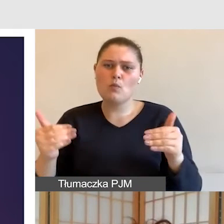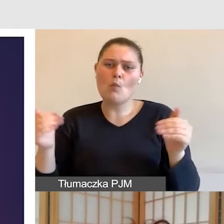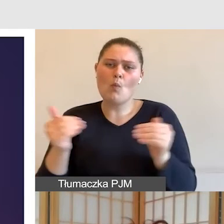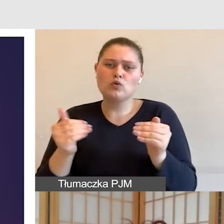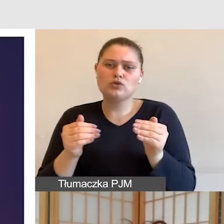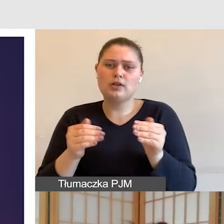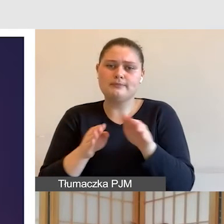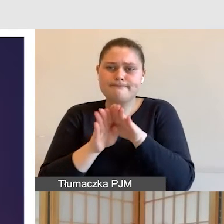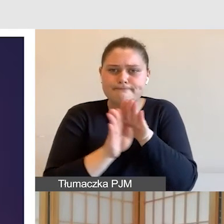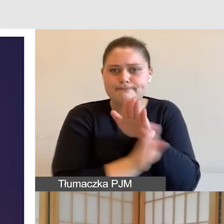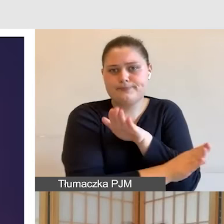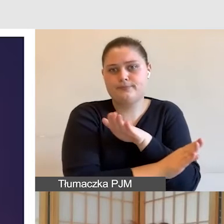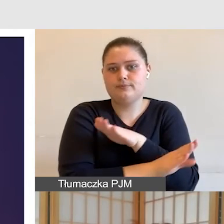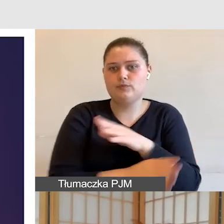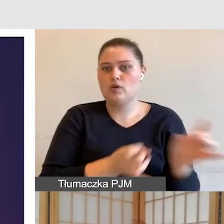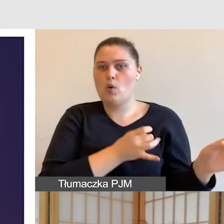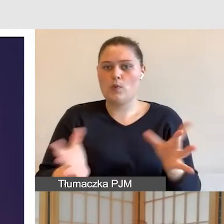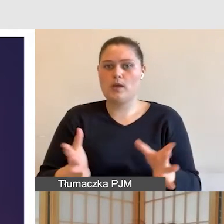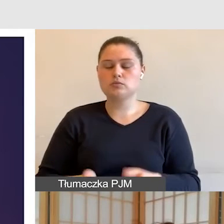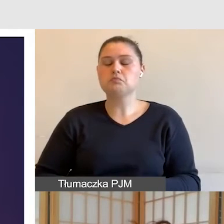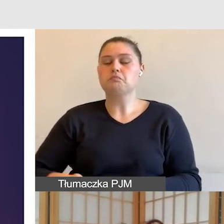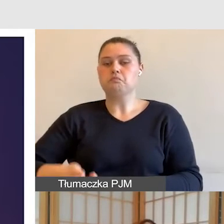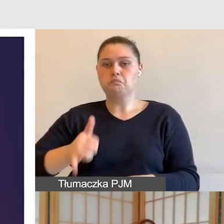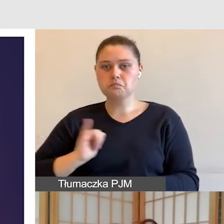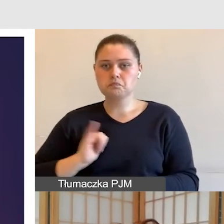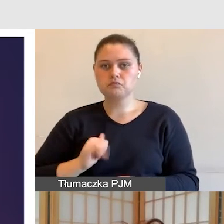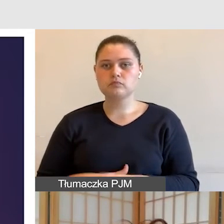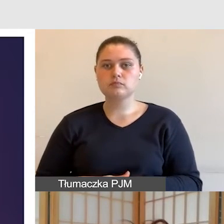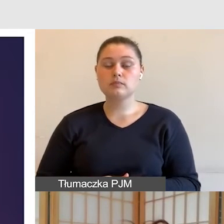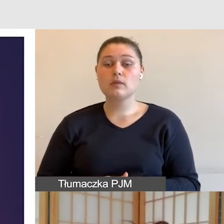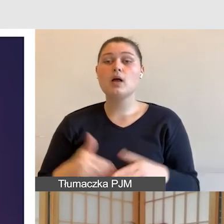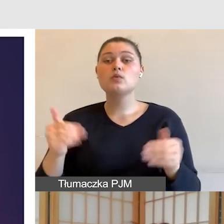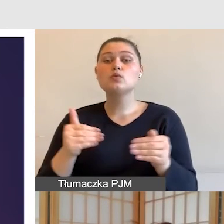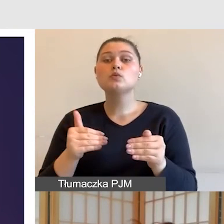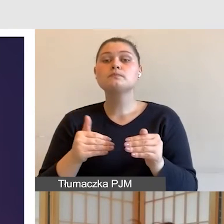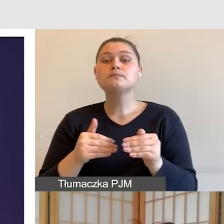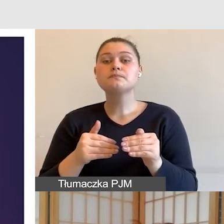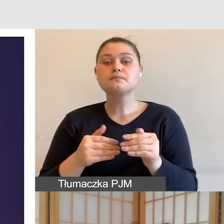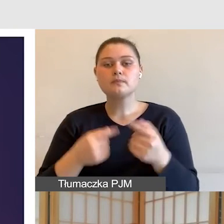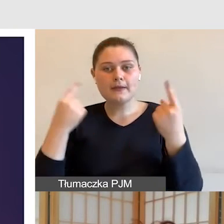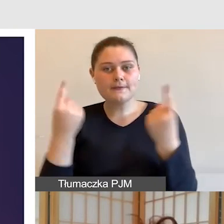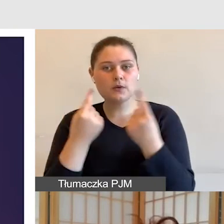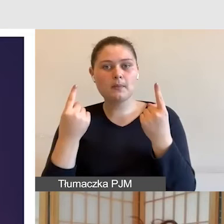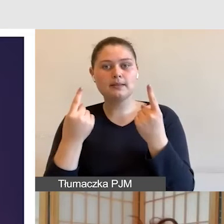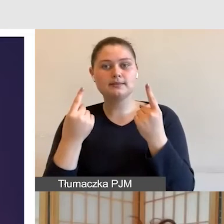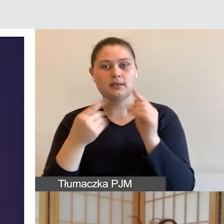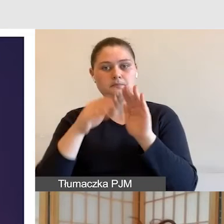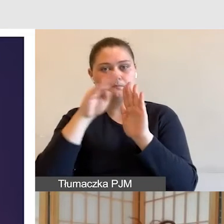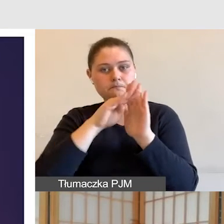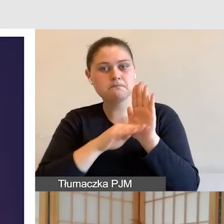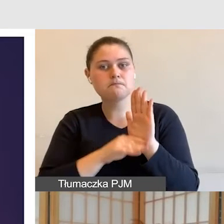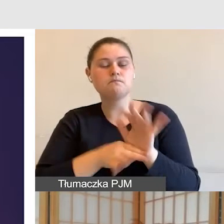podzielić się z Państwem przykładem, jak można w poprawny sposób taką informację przygotować nie tylko w formie